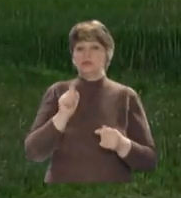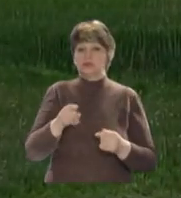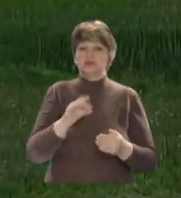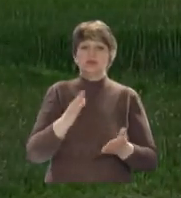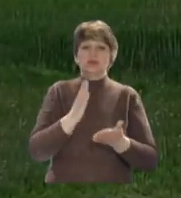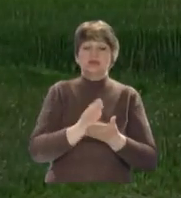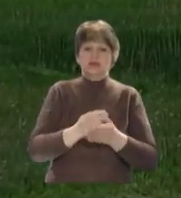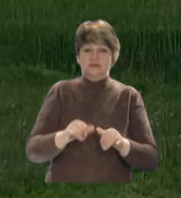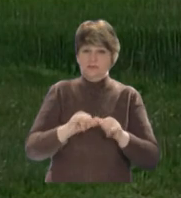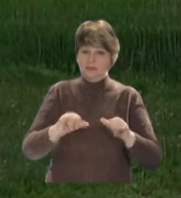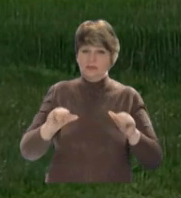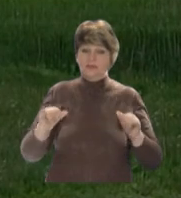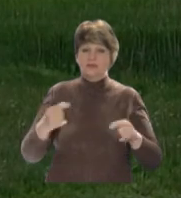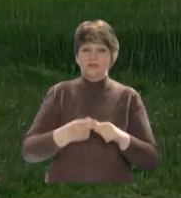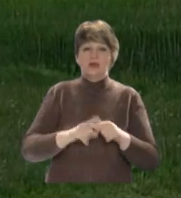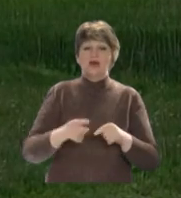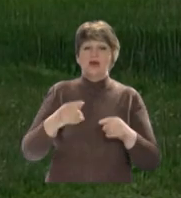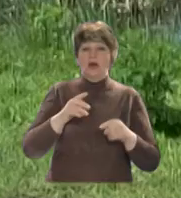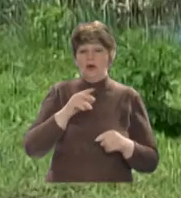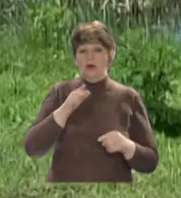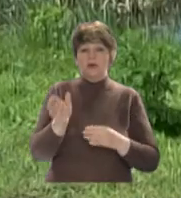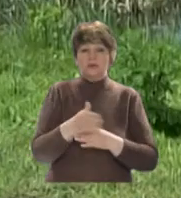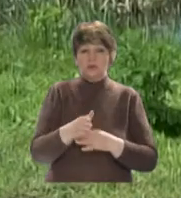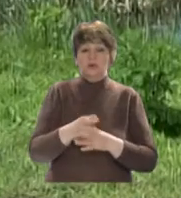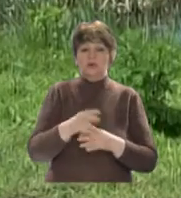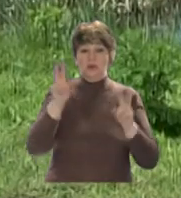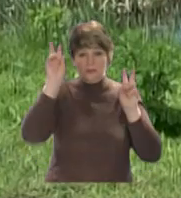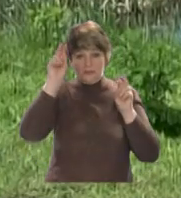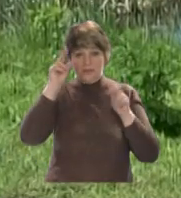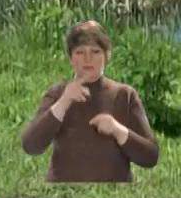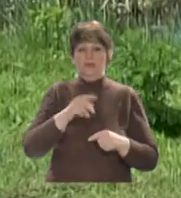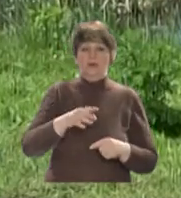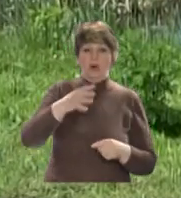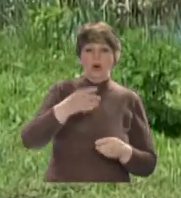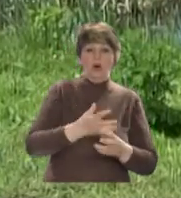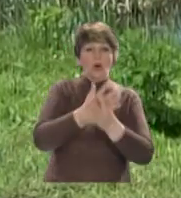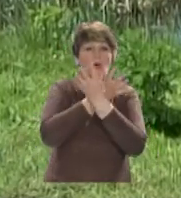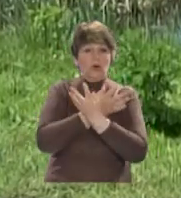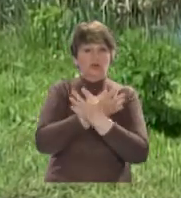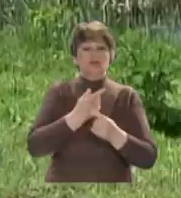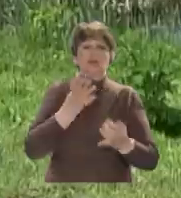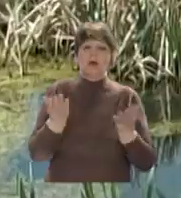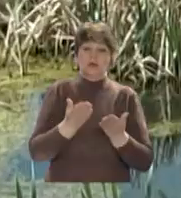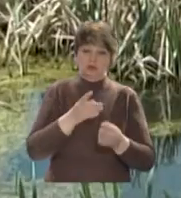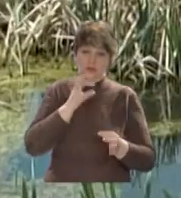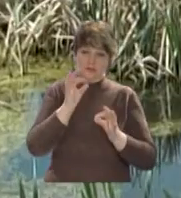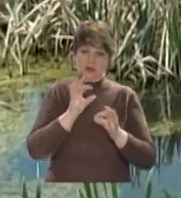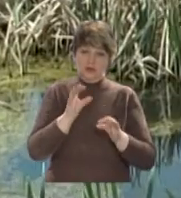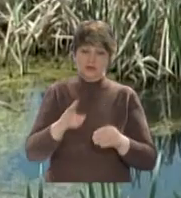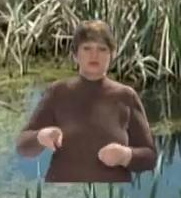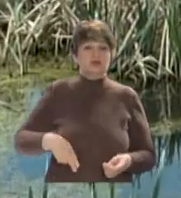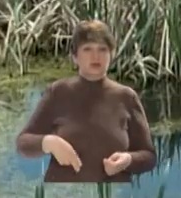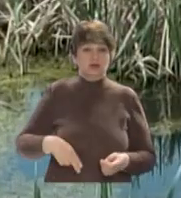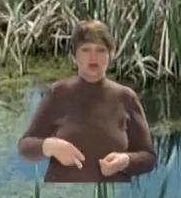і живуть, плодяться завдяки зусиллям мисливського рибальського підряду фазани, зайці, косули, кабани і лосі, про яких нам розповів директор ТОВ